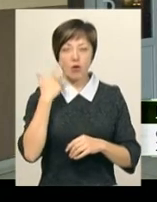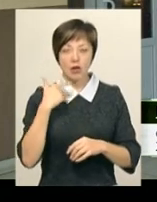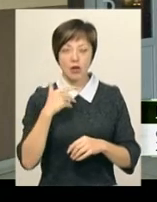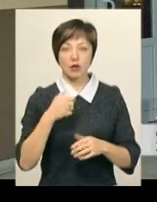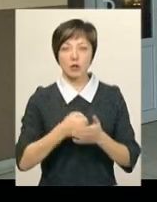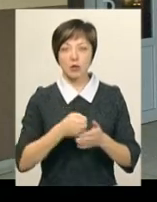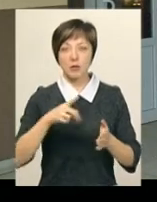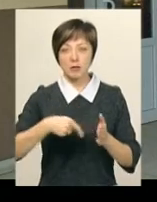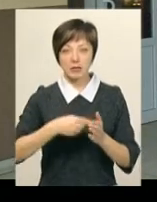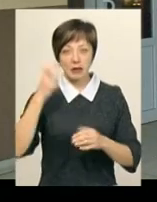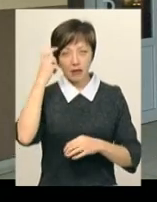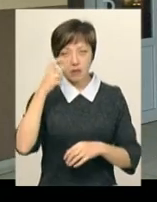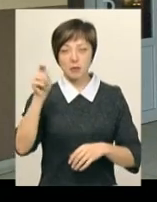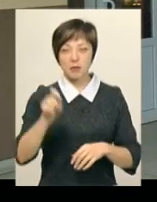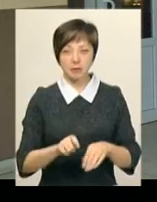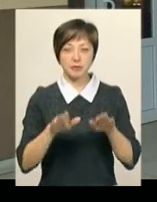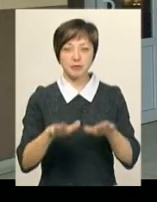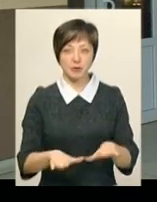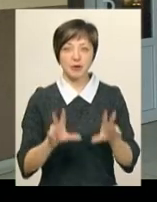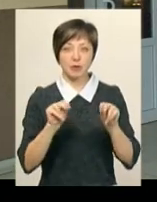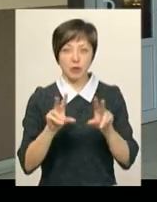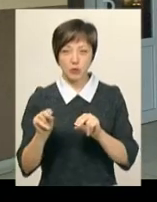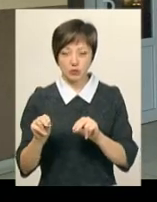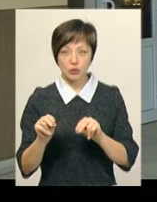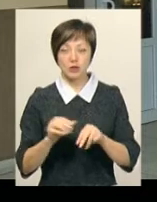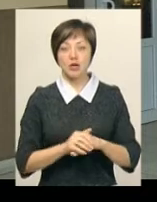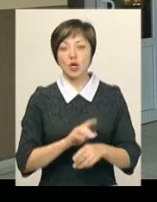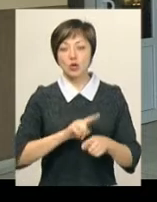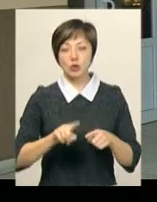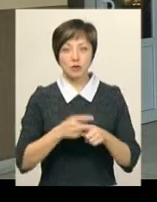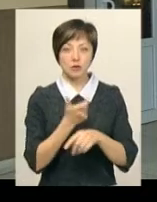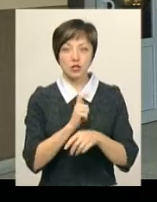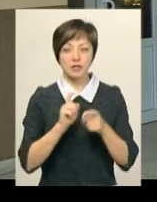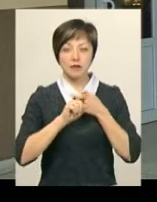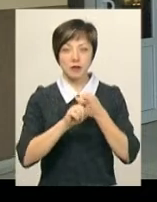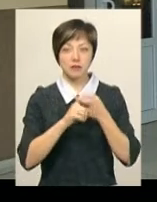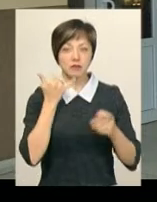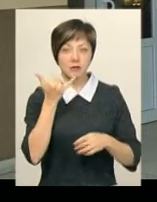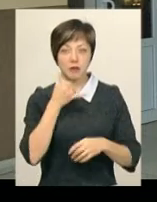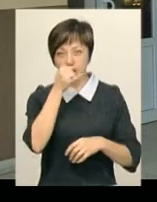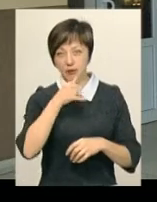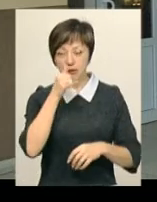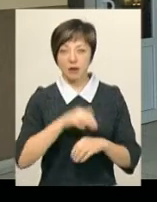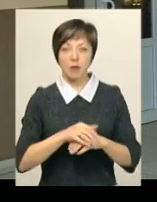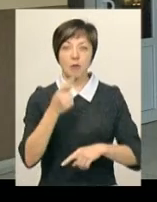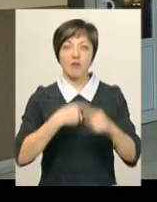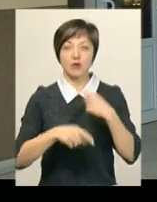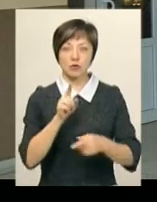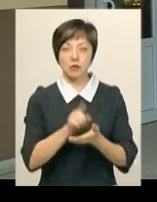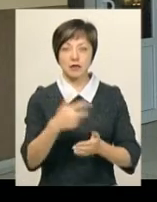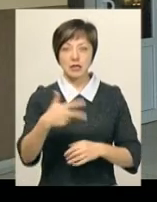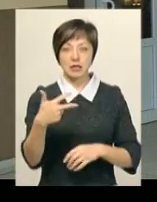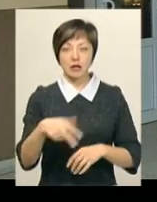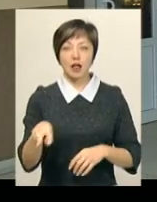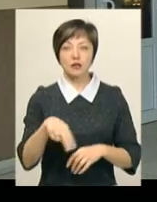доїхав до міста Києва, віддзвонився, що благополучно туди дістався. Згодом більше на зв'язок він не виходив. Повернутися мав 30